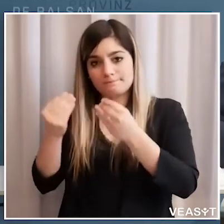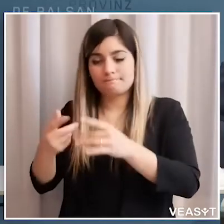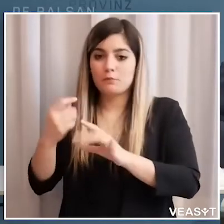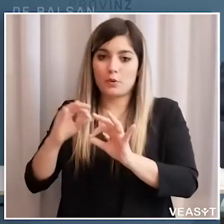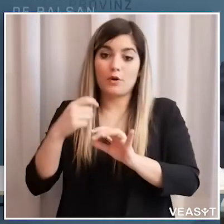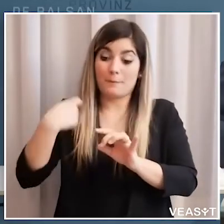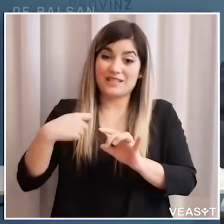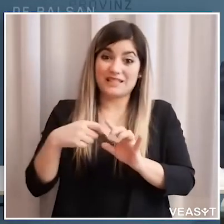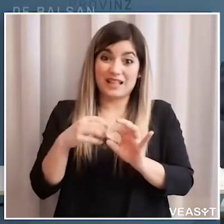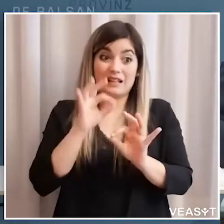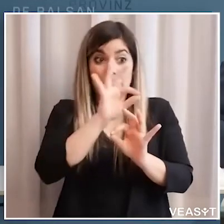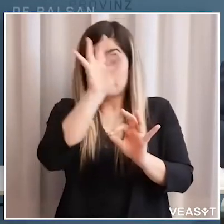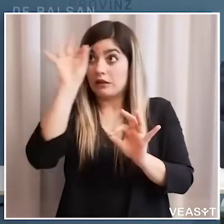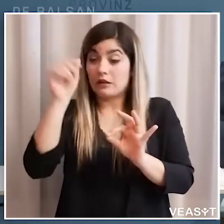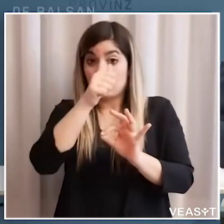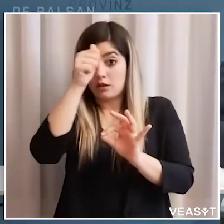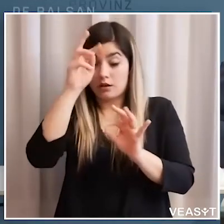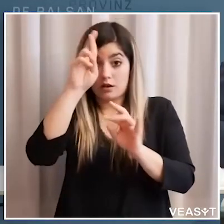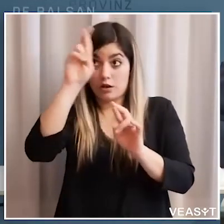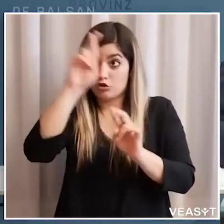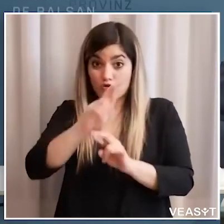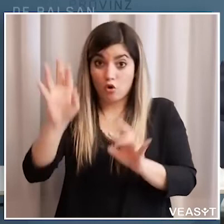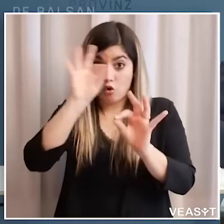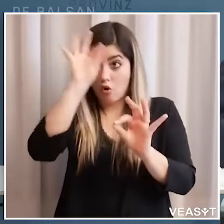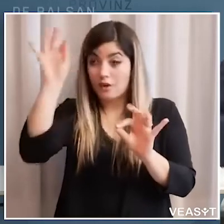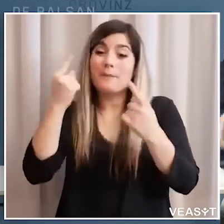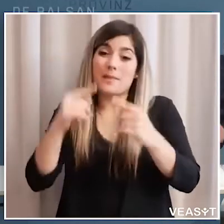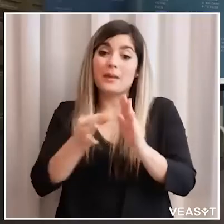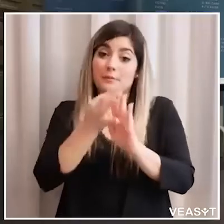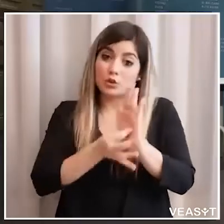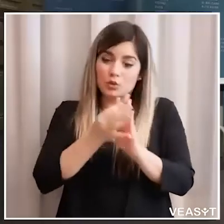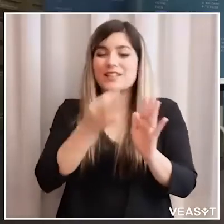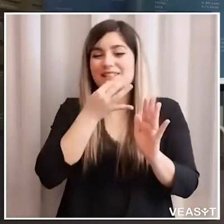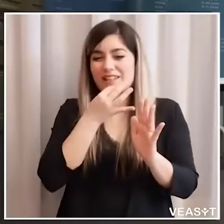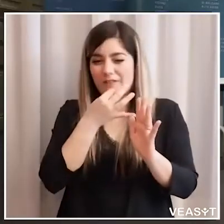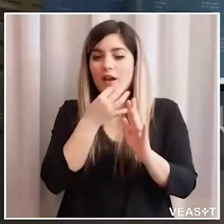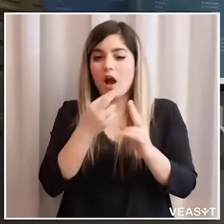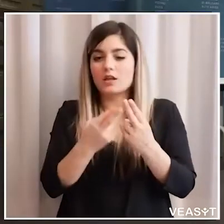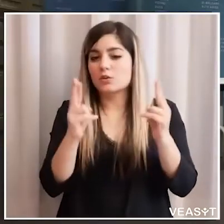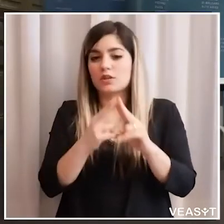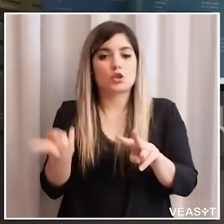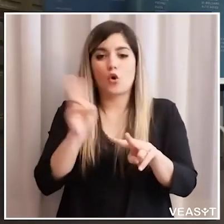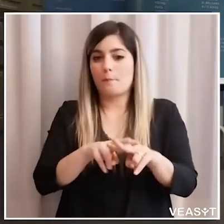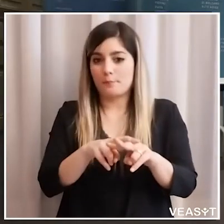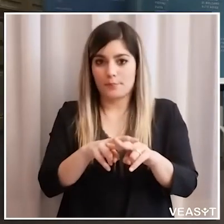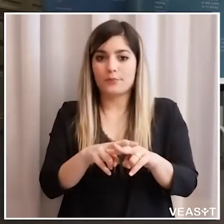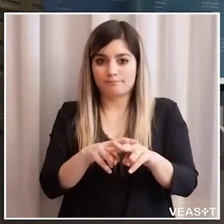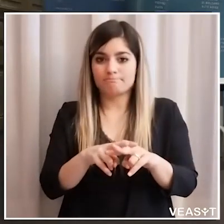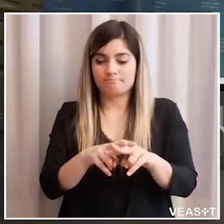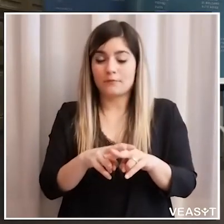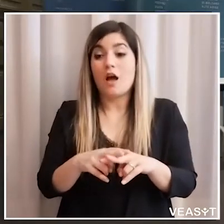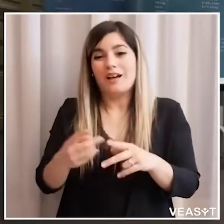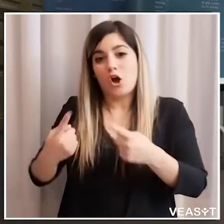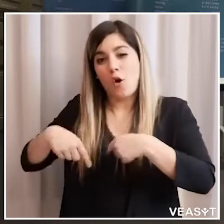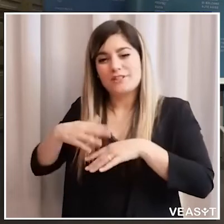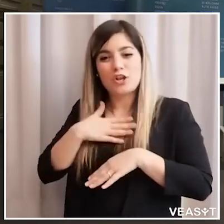ovvero ai presidenti alle singole regioni per eventuali misure e perciò avremo una doppia sicurezza una commissione si occupa più delle